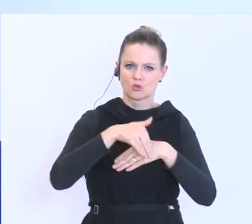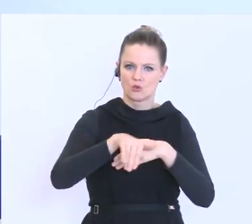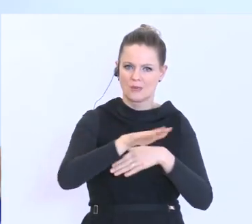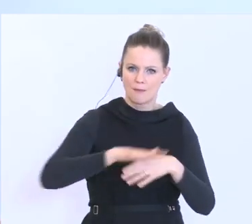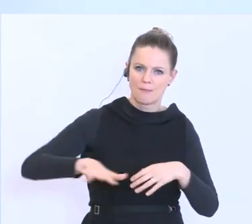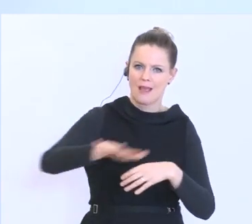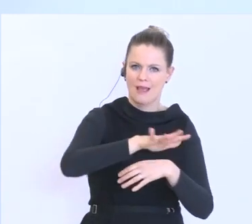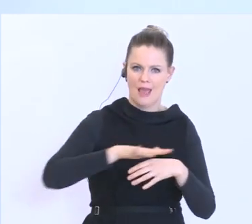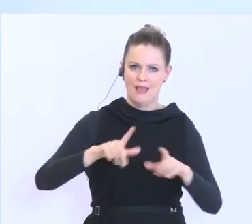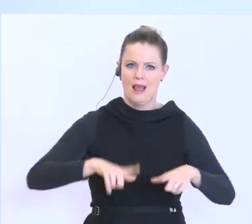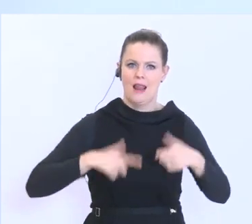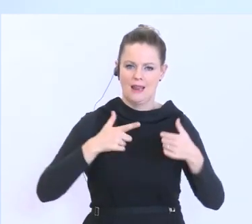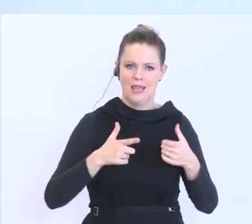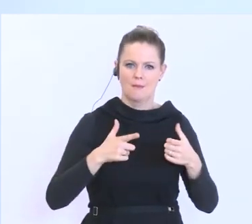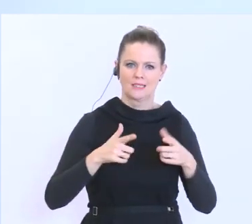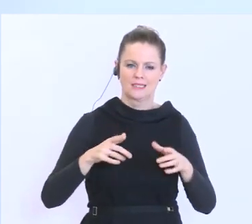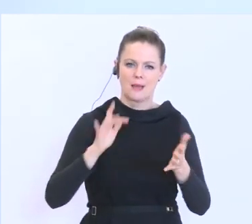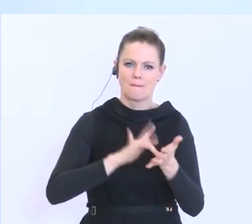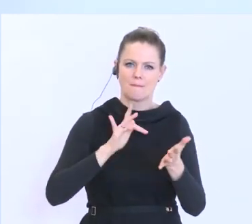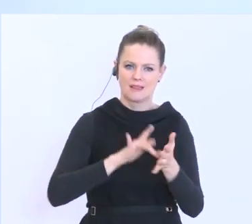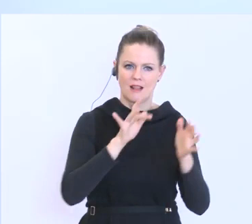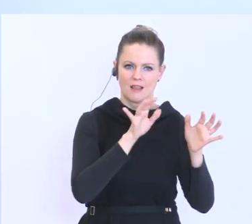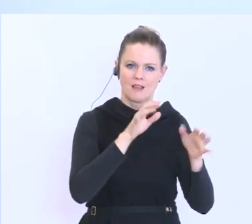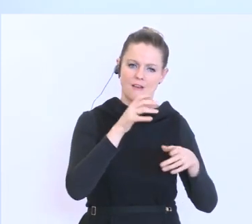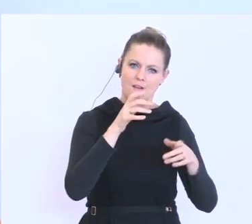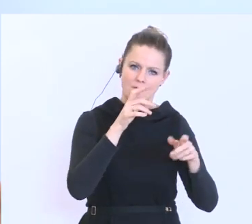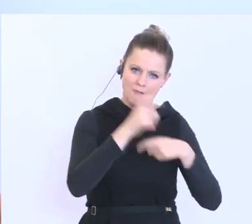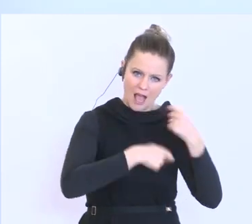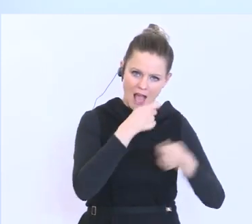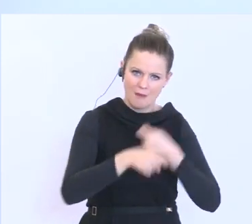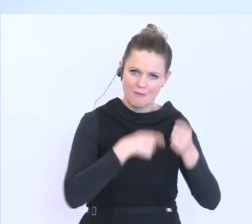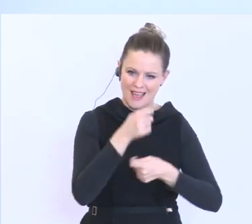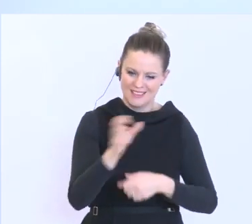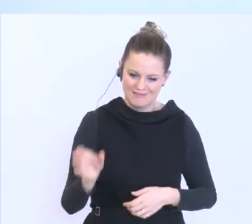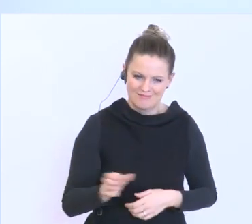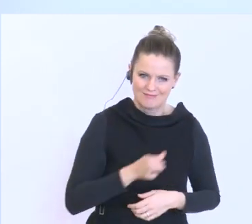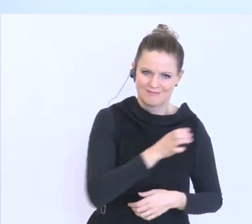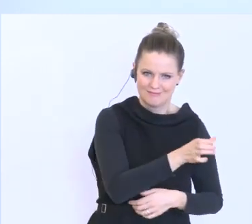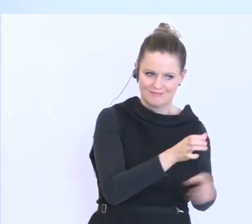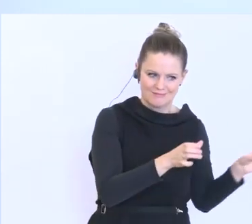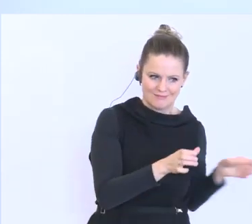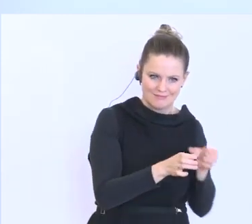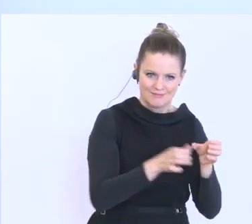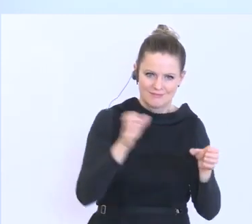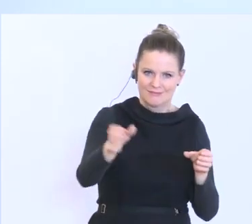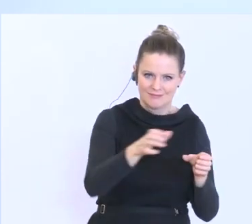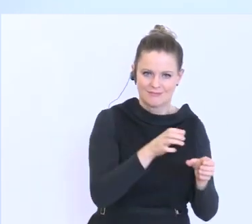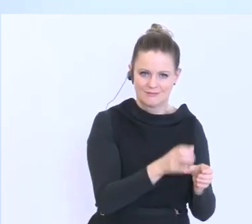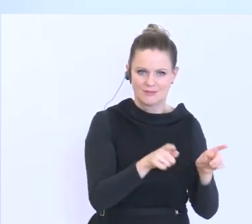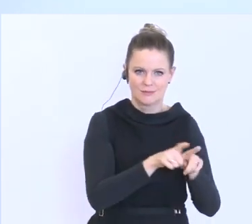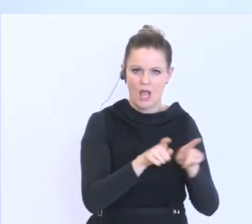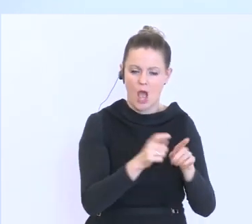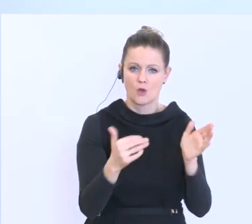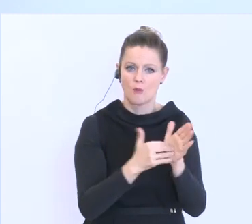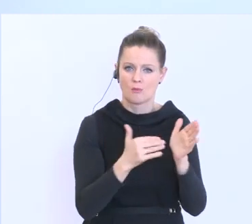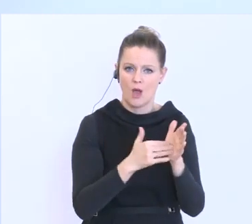in die Lebensmittelverarbeitung zu bringen. Das ist jetzt dort einmal unsere brennendste Aufgabe. Aber gleichzeitig brauchen wir